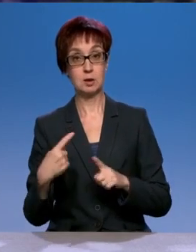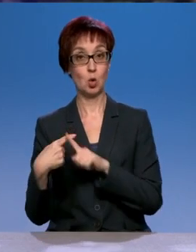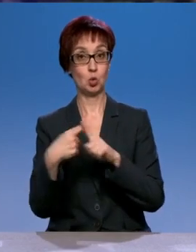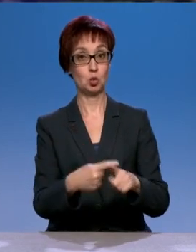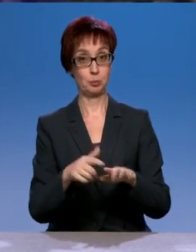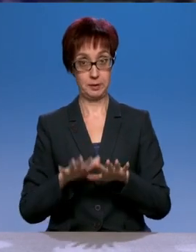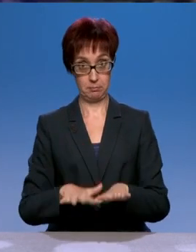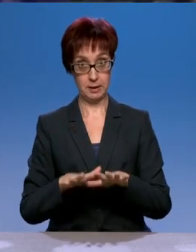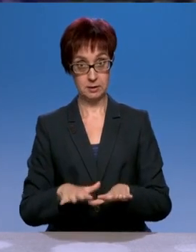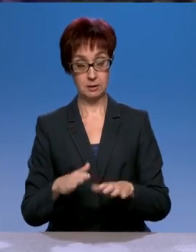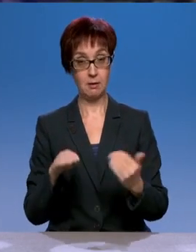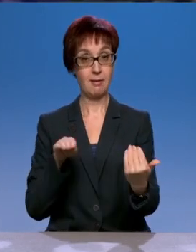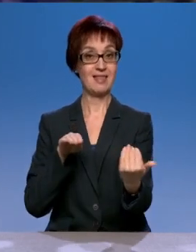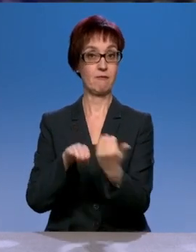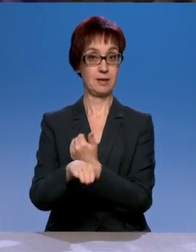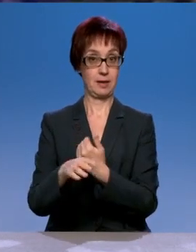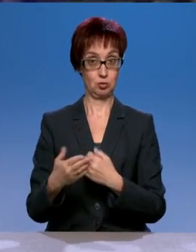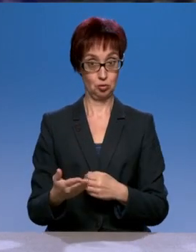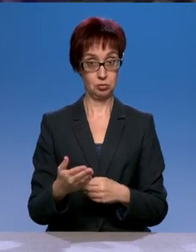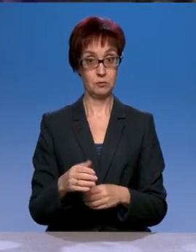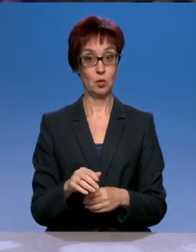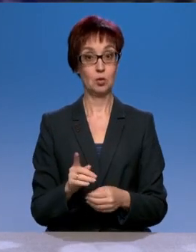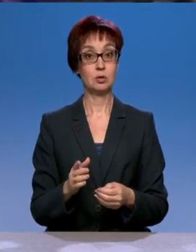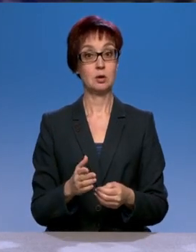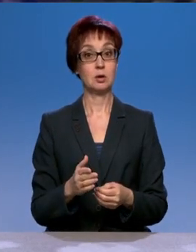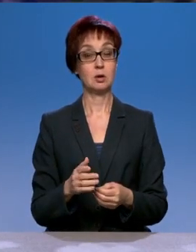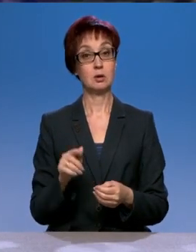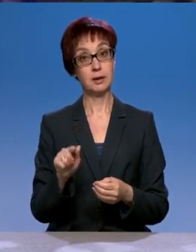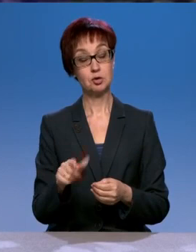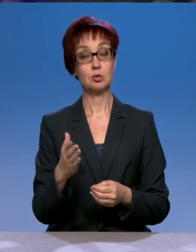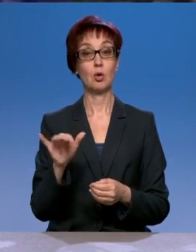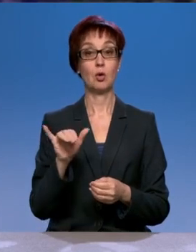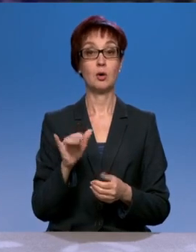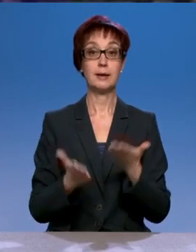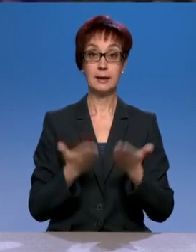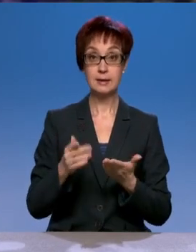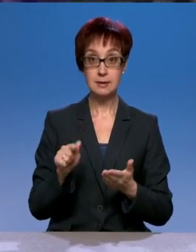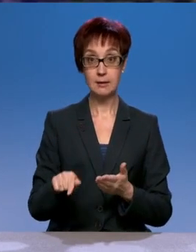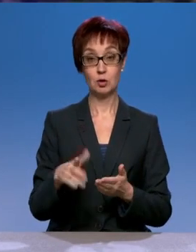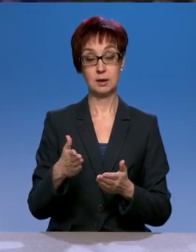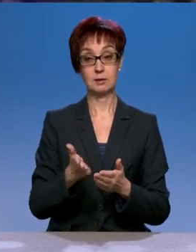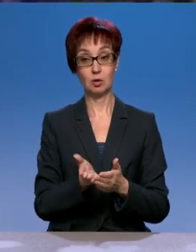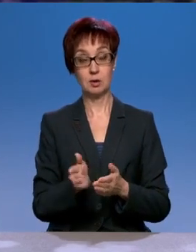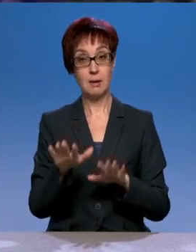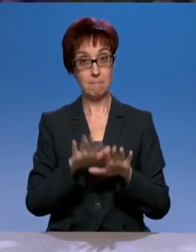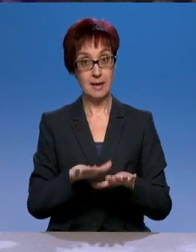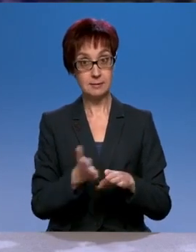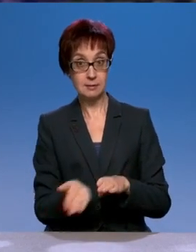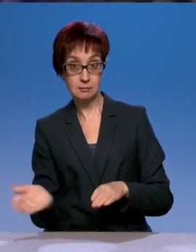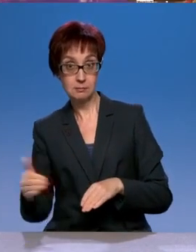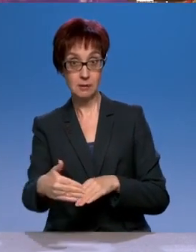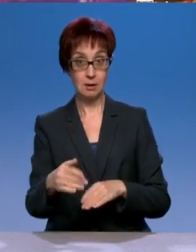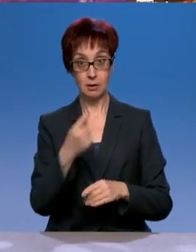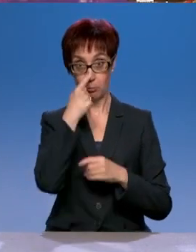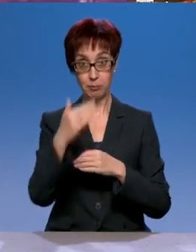водители. Потому что, когда ты едешь, и если карман оказывается ближе к тебе, то обязан ты уступить. И если у встречного, то он. А так, в принципе,